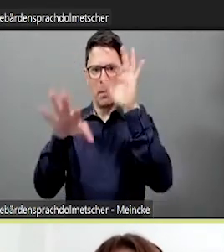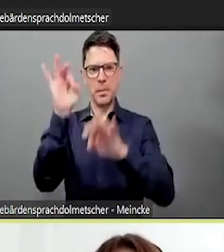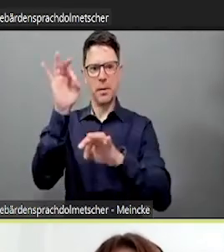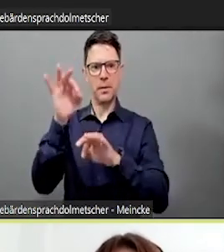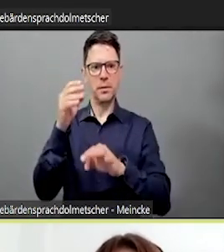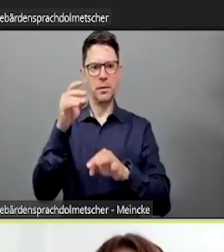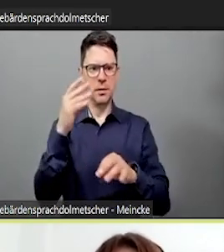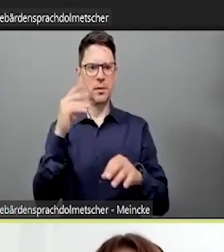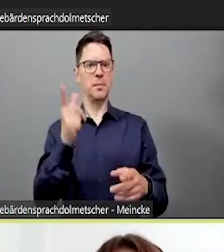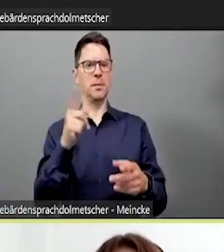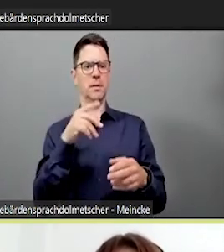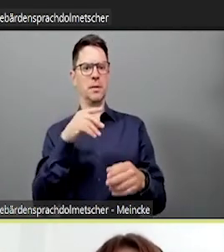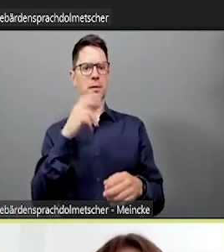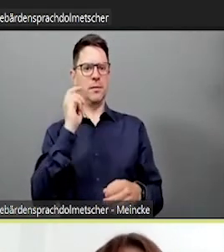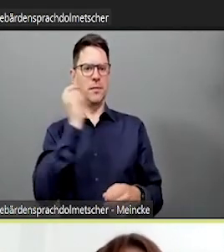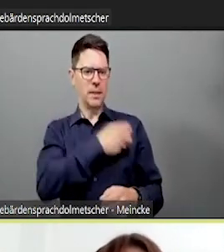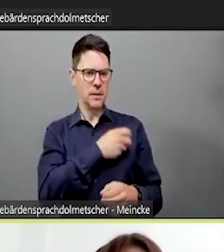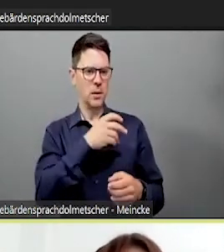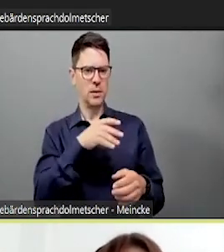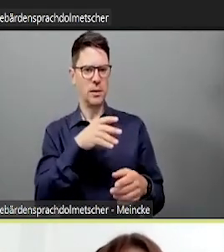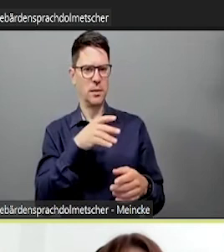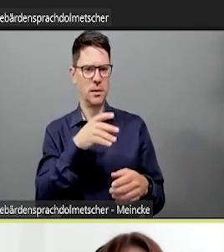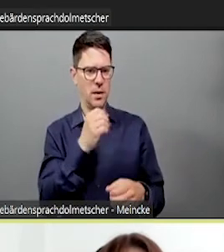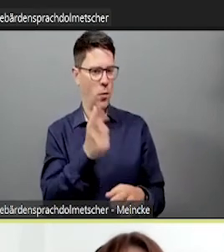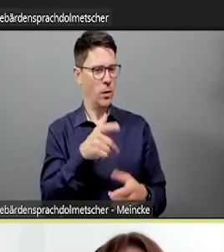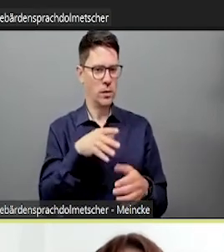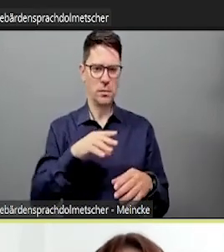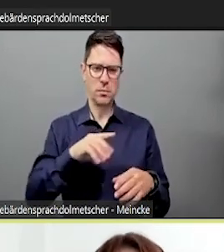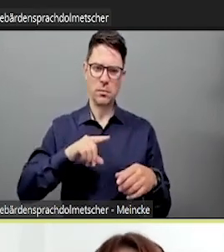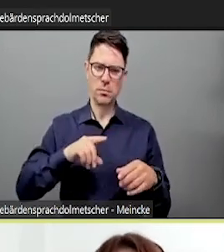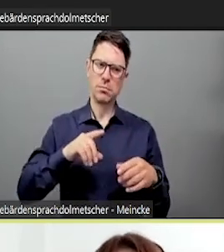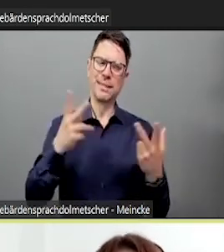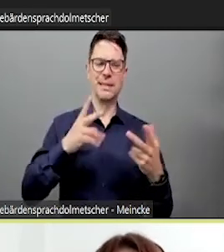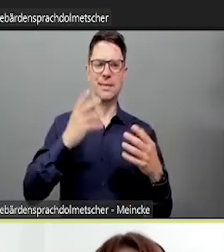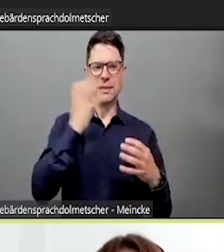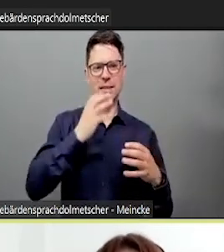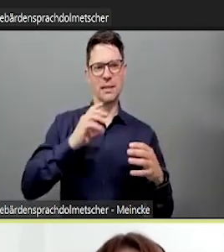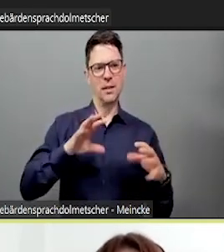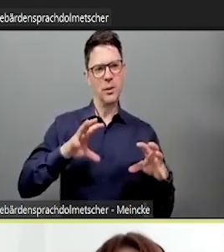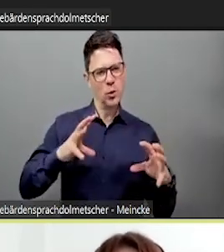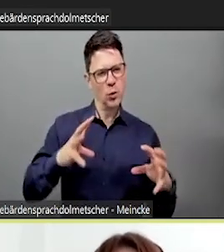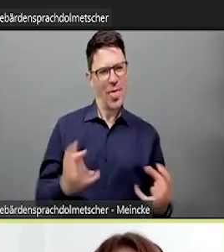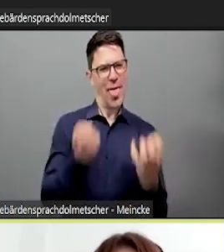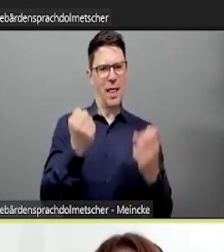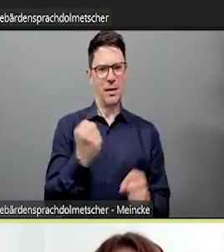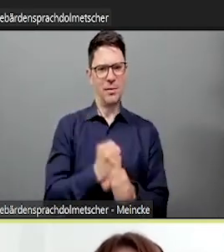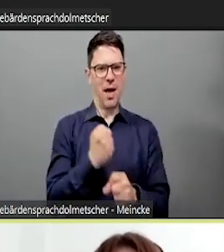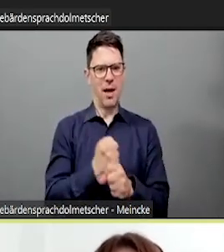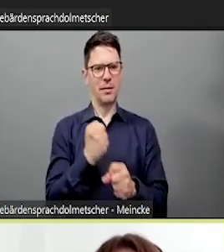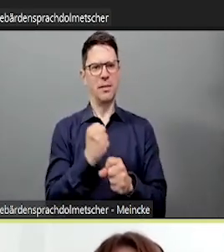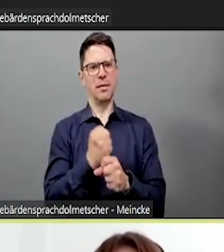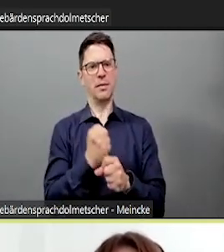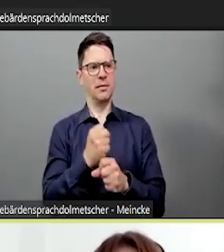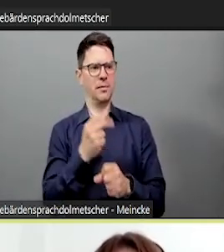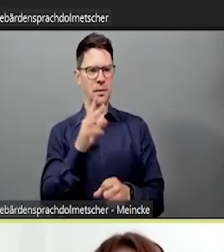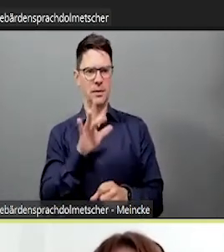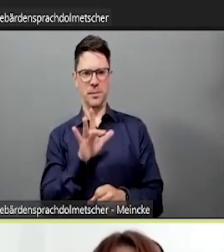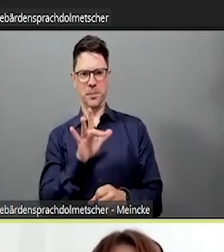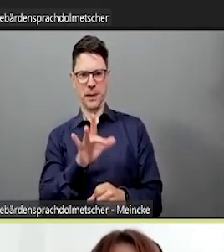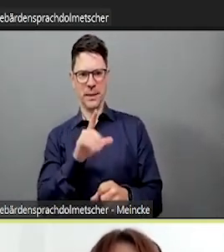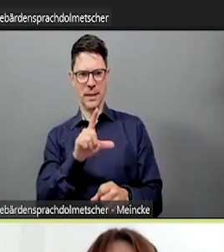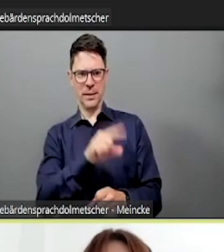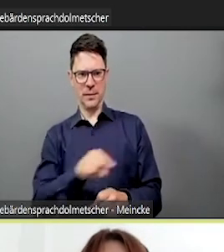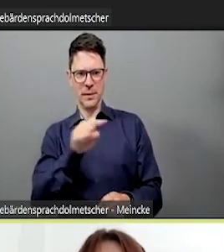So, jetzt schaue ich mal, ob Sie wieder da sind, wo wir waren. Okay, ich glaube, ja.